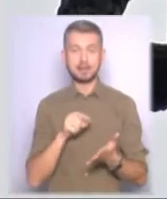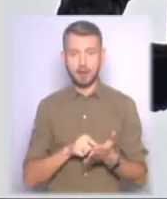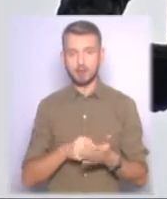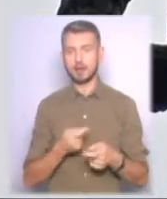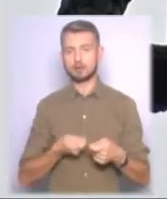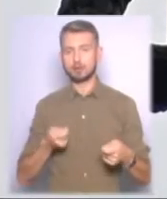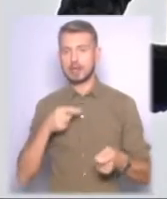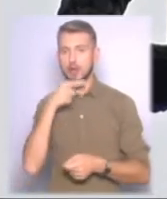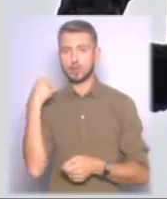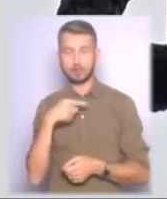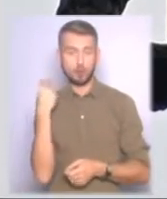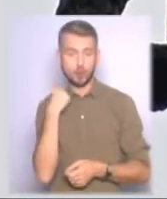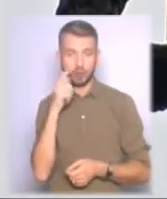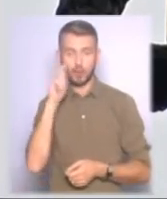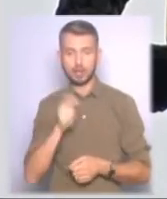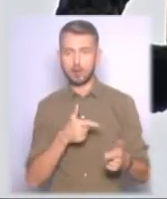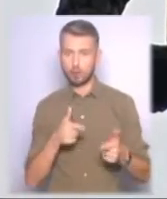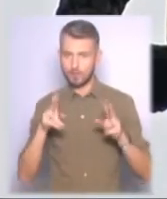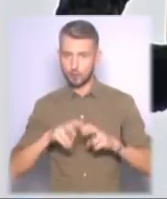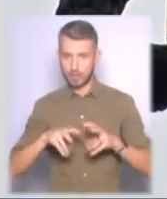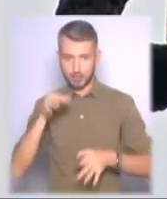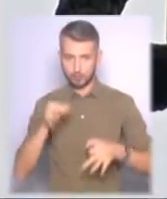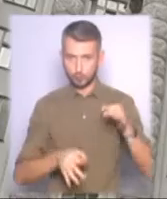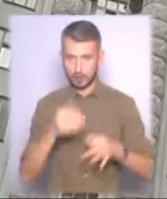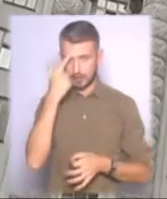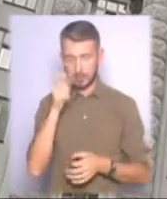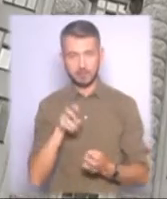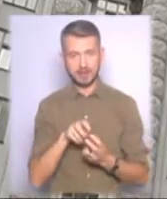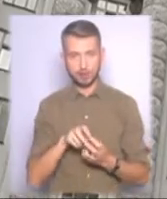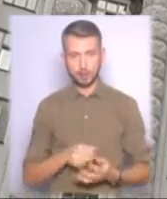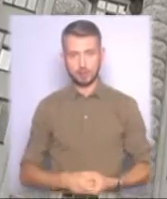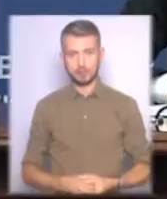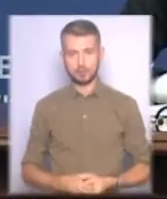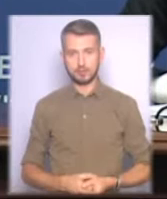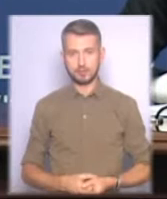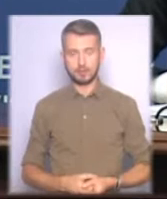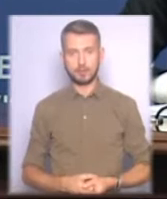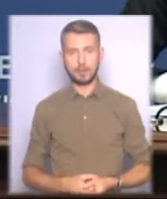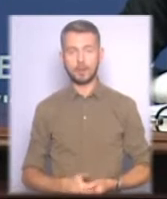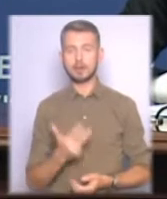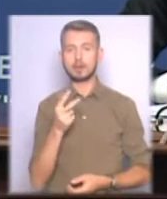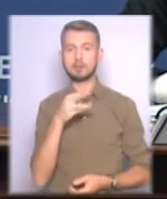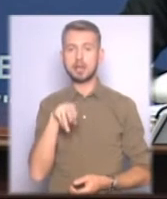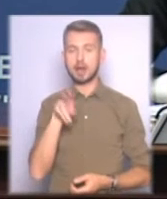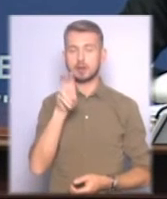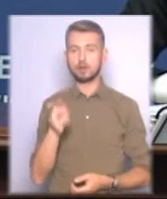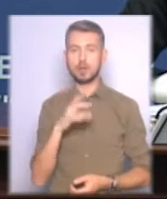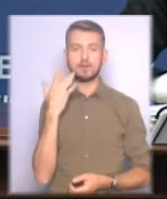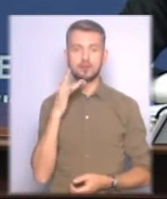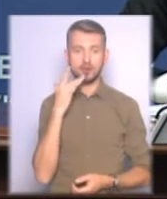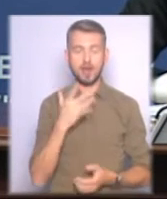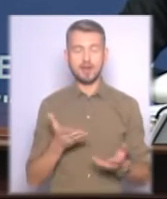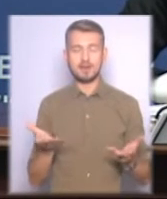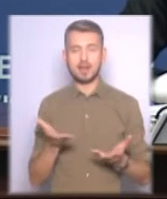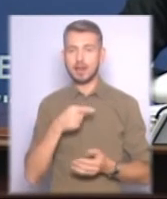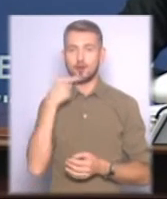російського боргу Україна готова розглядати у суді, заявив Яценюк. 3 мільярди доларів США, які